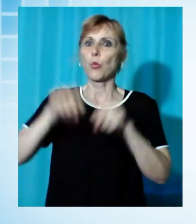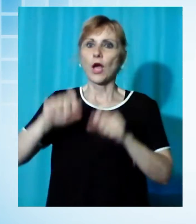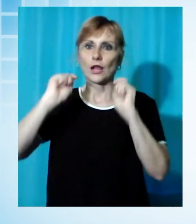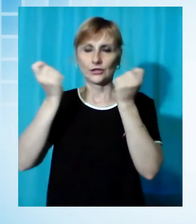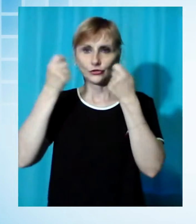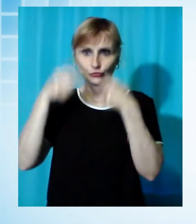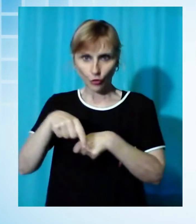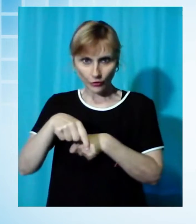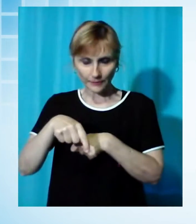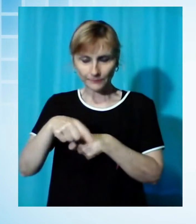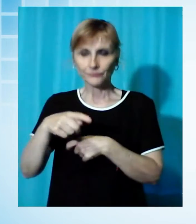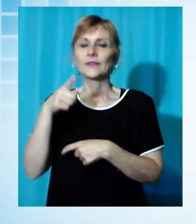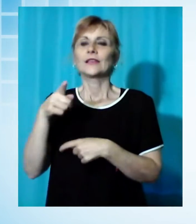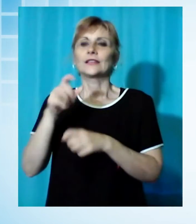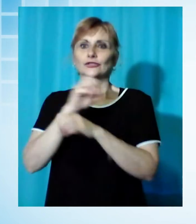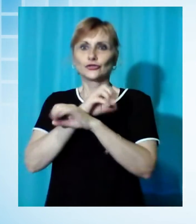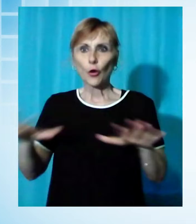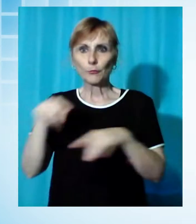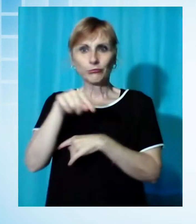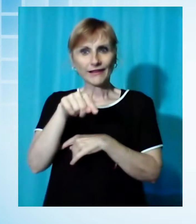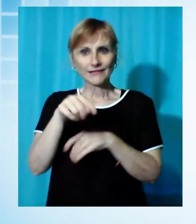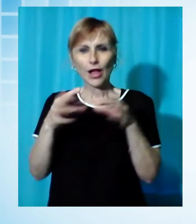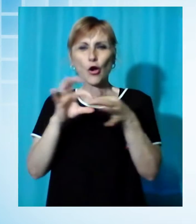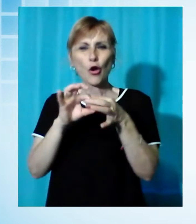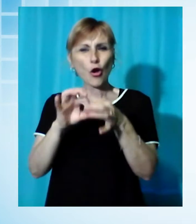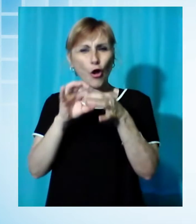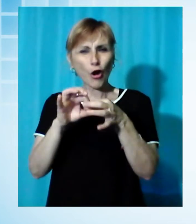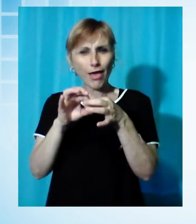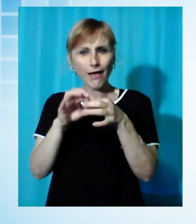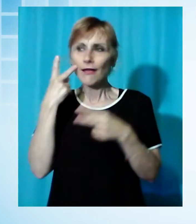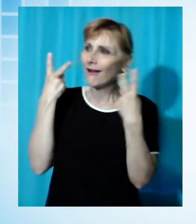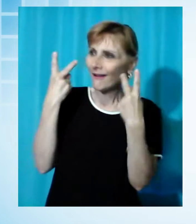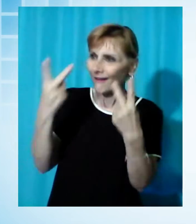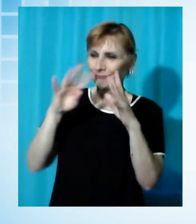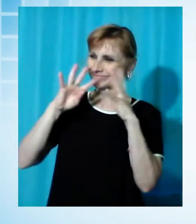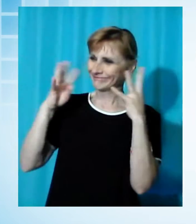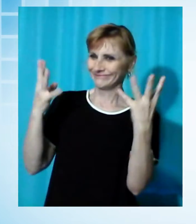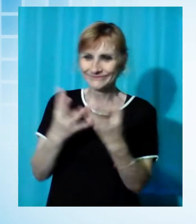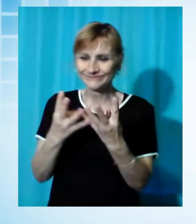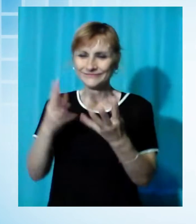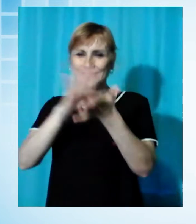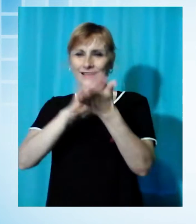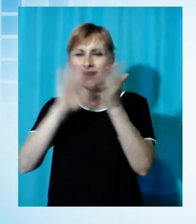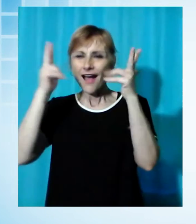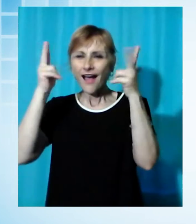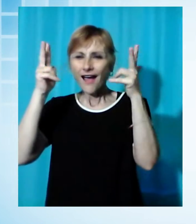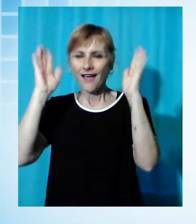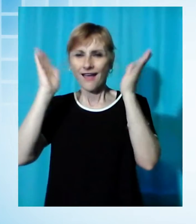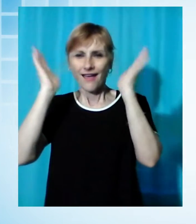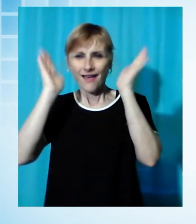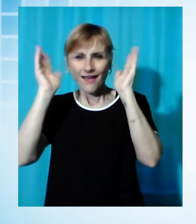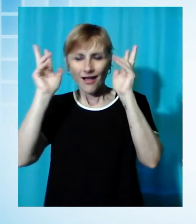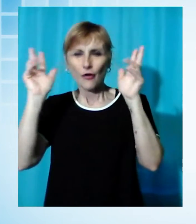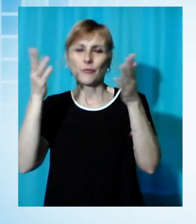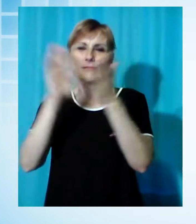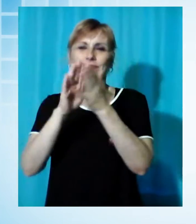sorpresa inaspettata quella organizzata dai colleghi, che ha accolto la dipendente al suo arrivo in piazza. Dove ad attenderla c'era tutto lo staff